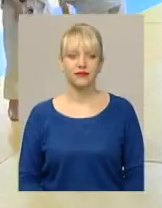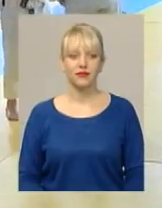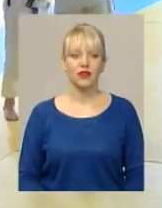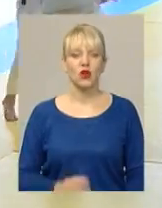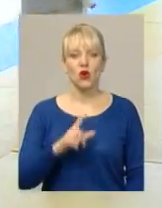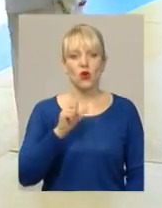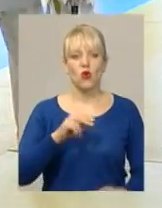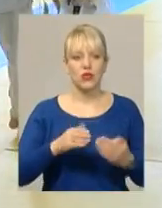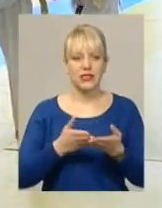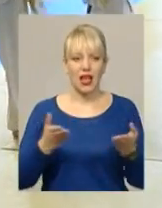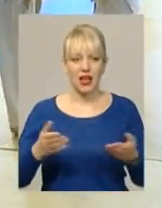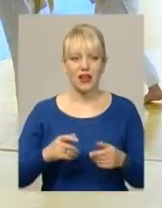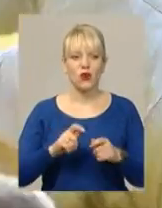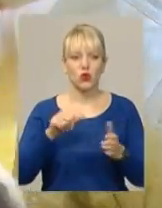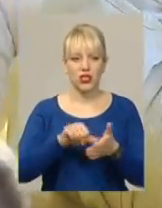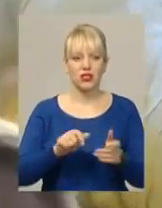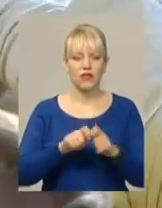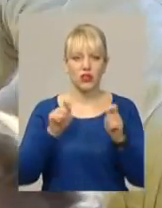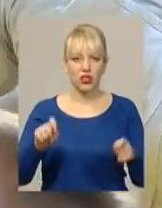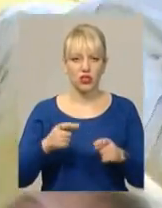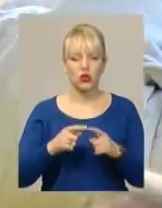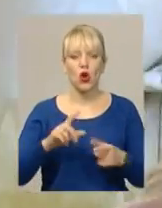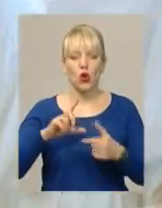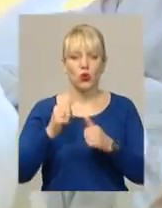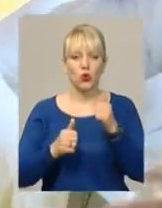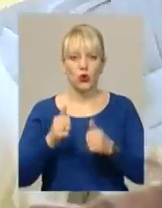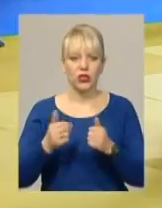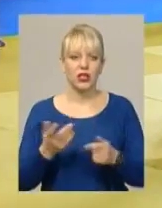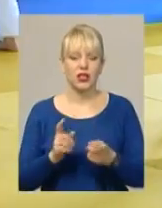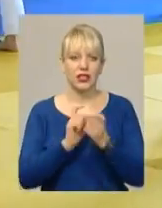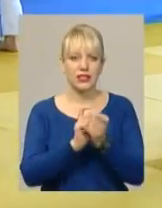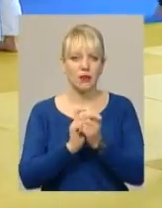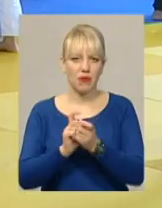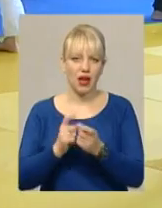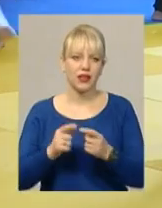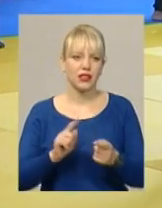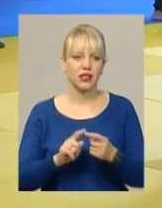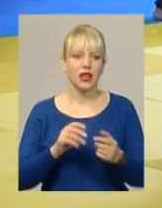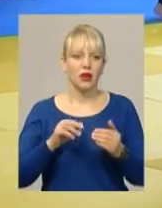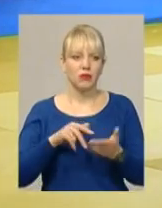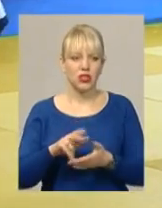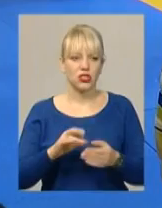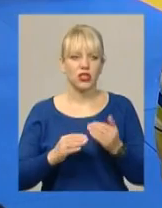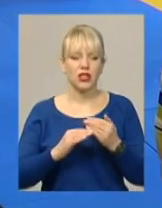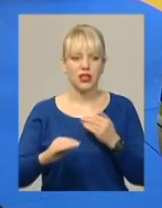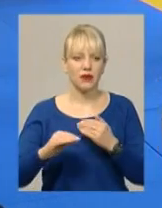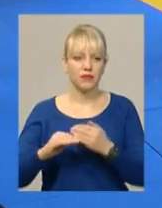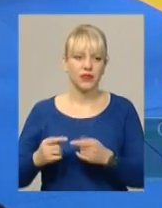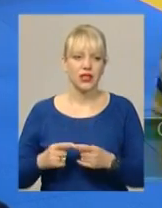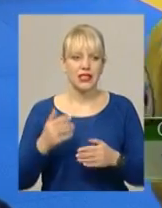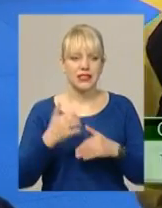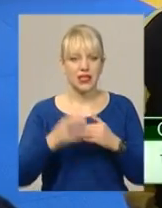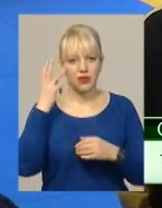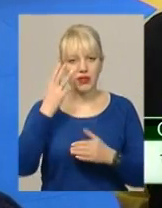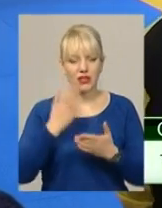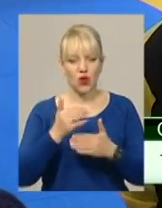У залі учасники відкритої хмельницького турніру, яким спаринги з інгородніми спортсменами пішли на користь, каже тренер Оксана Пилипчук. Серед хмельничан